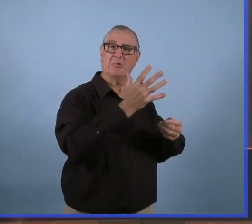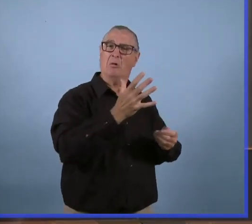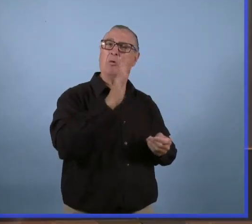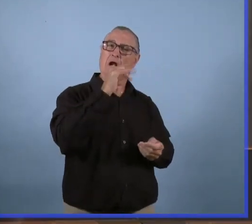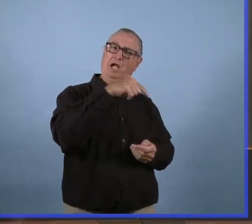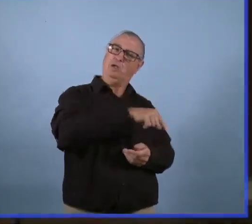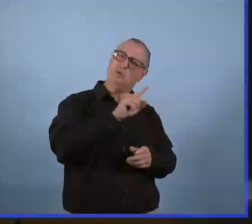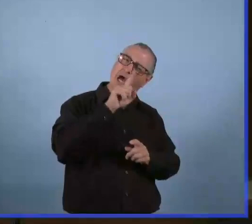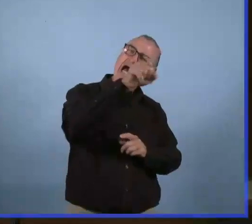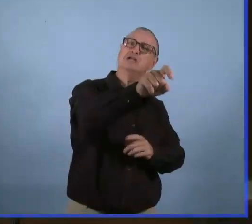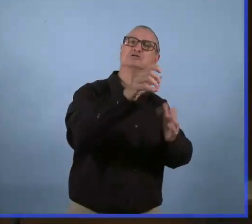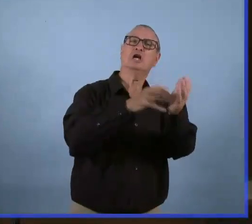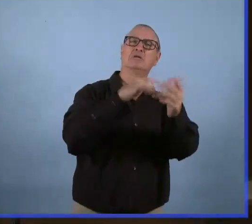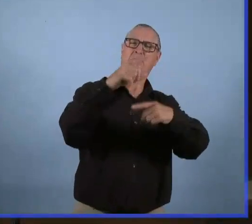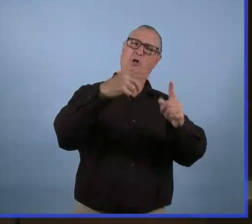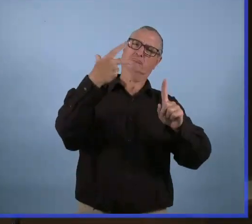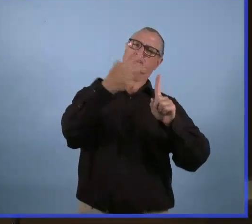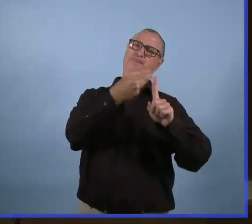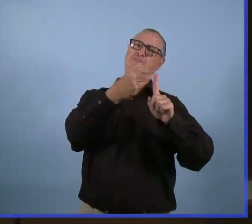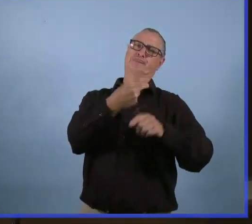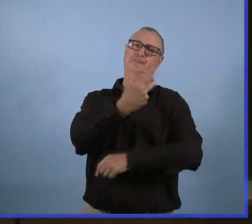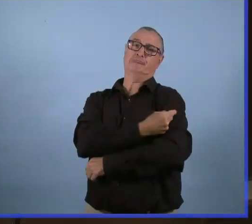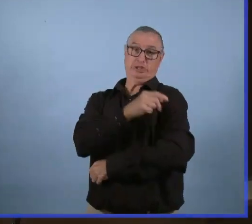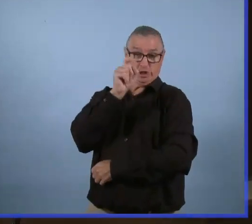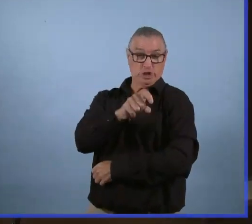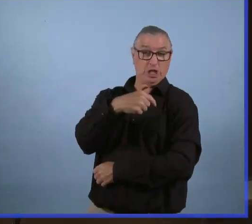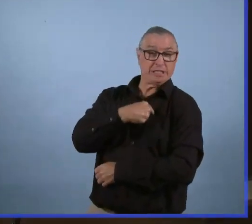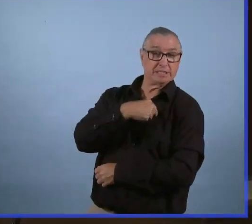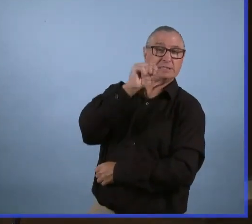Faites confiance en ces mêmes personnes pour qu'ils vous donnent des conseils sur la vaccination.